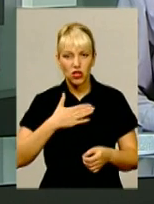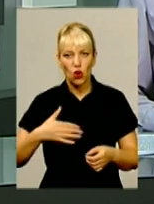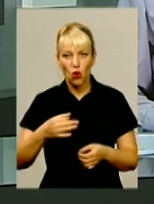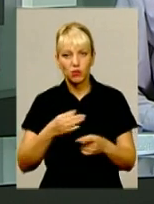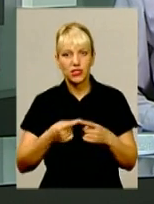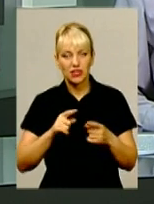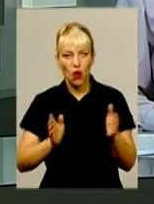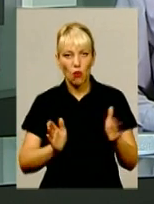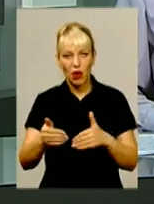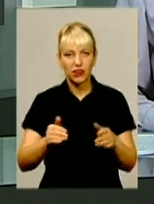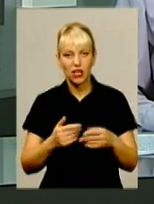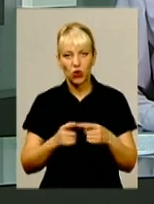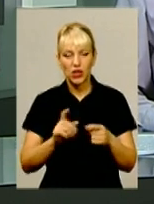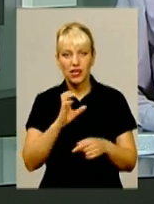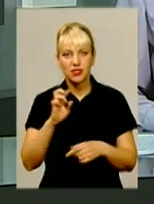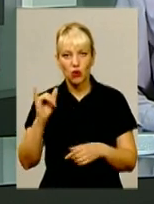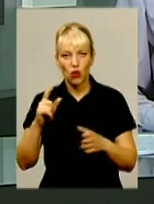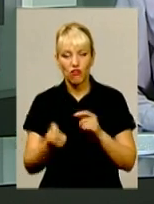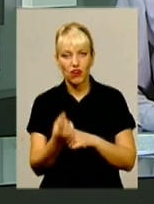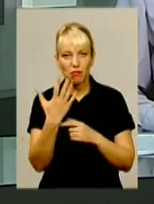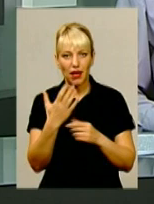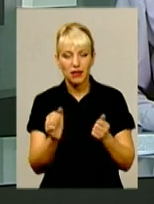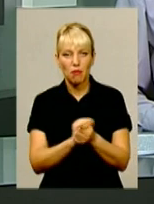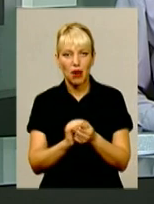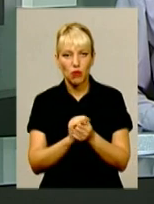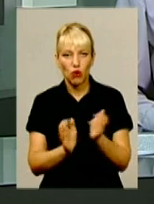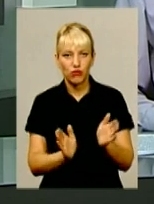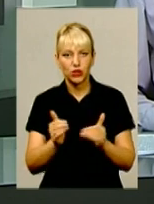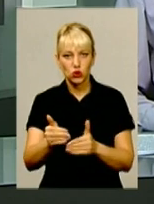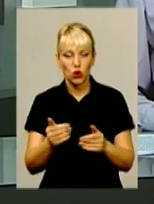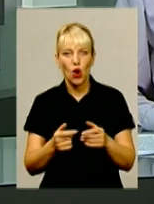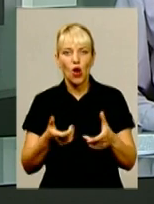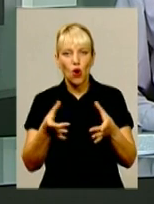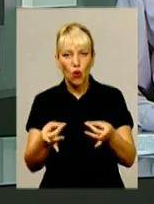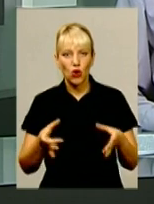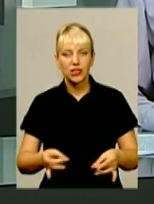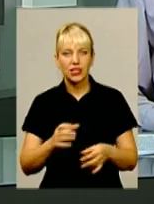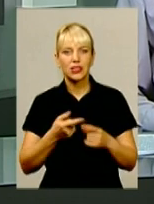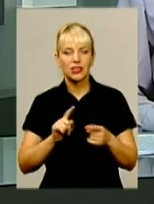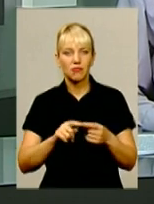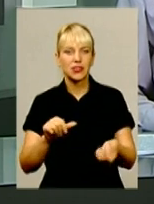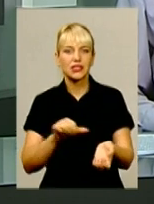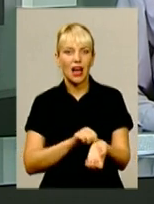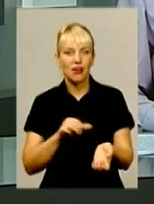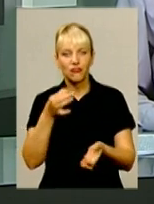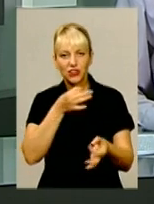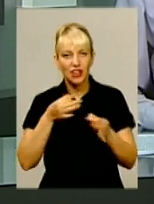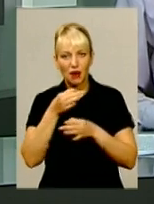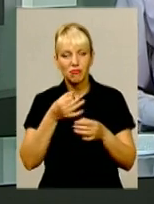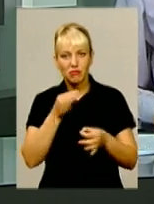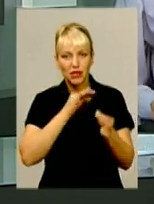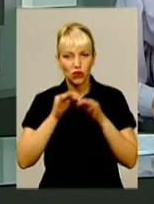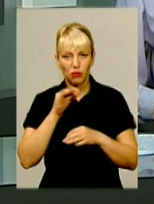СБУ виявили 5 паперових згортків із амфетаміном. Затриманому оголошено про підозру у вчиненні